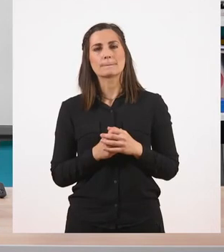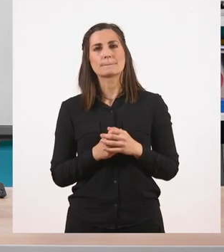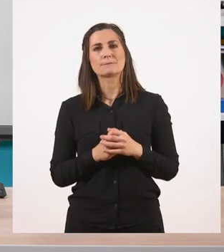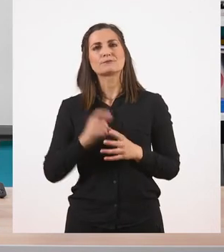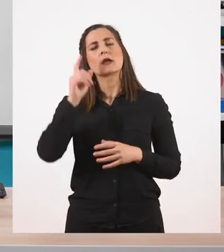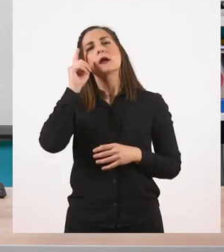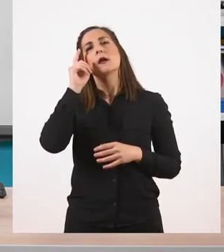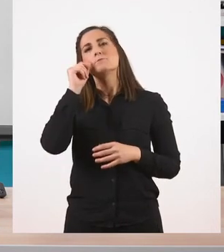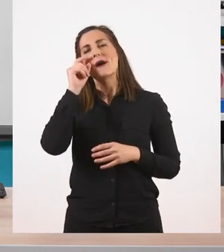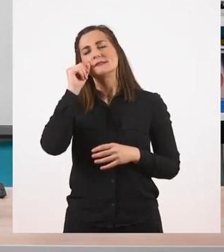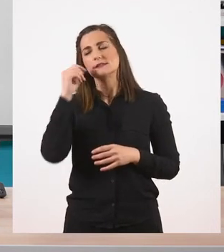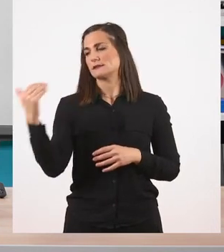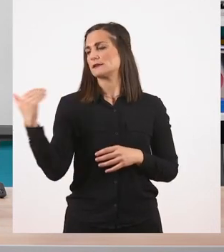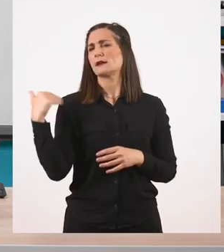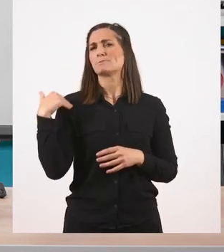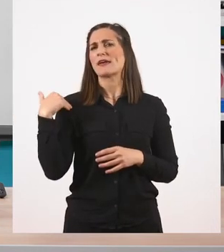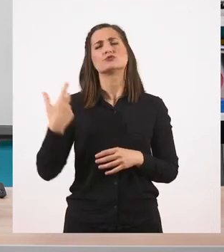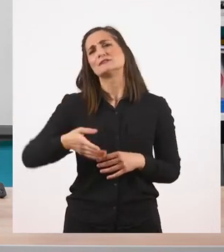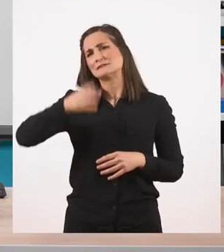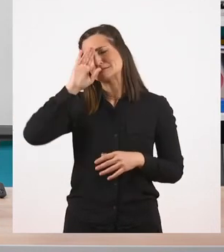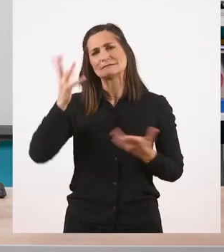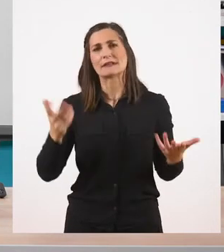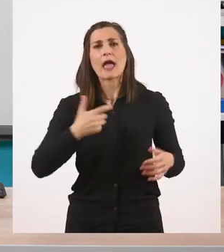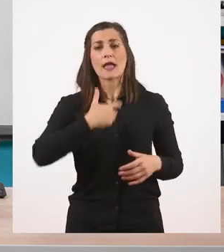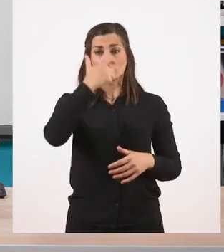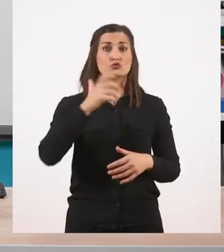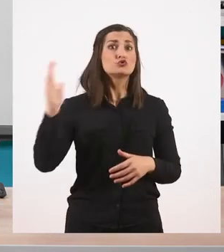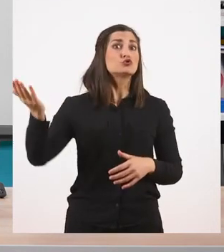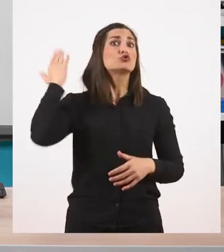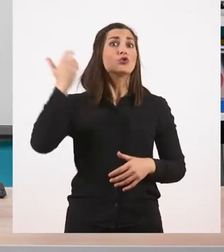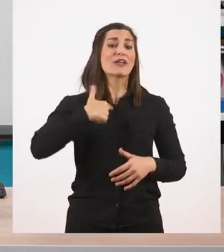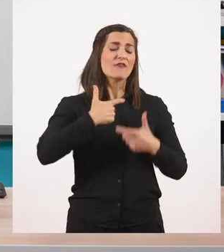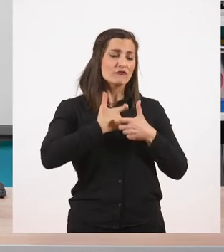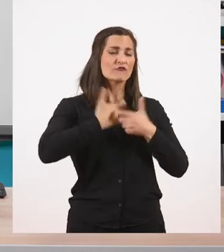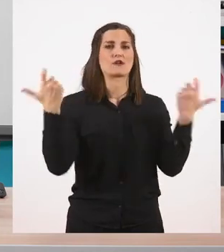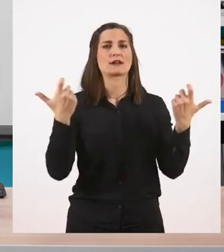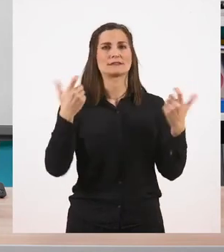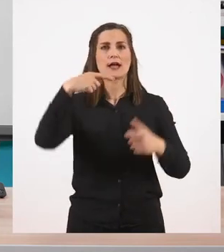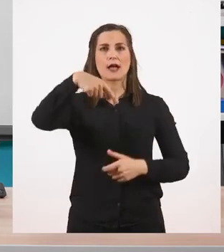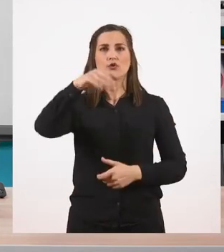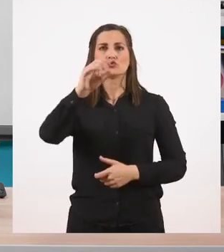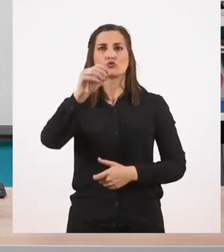μου που ήταν εκεί με ρώτησε τι είχα και τότε φώναξα. Έχουμε πάλι το χρονικό επίρρημα τότε.